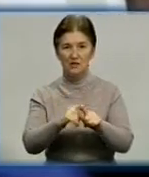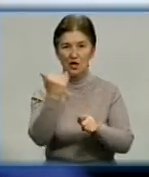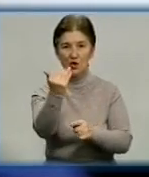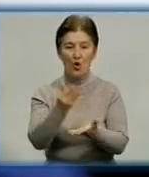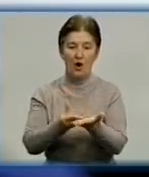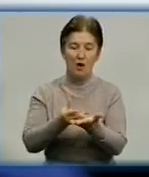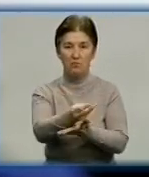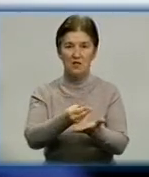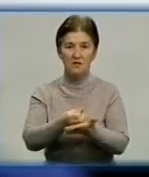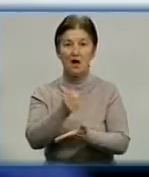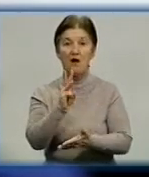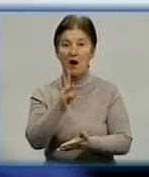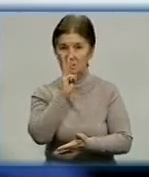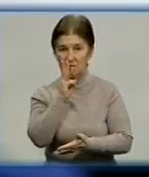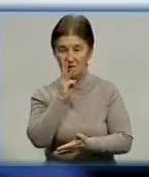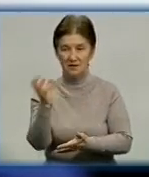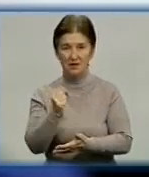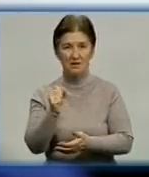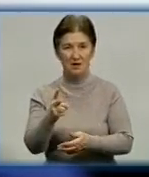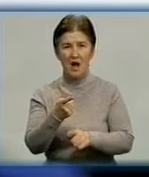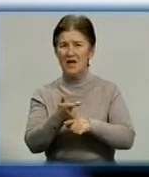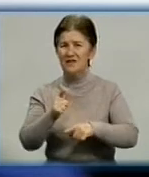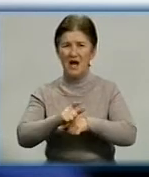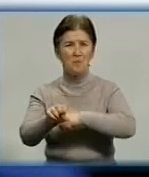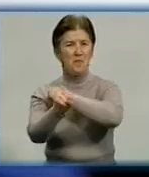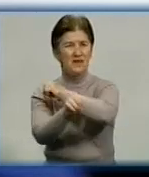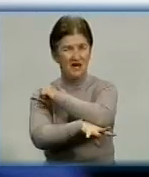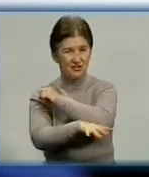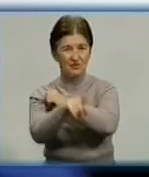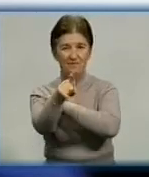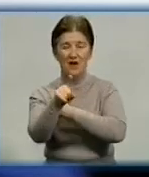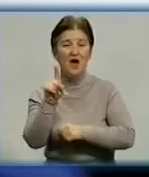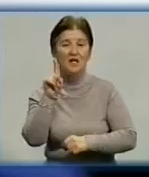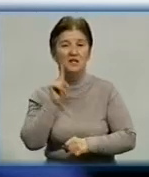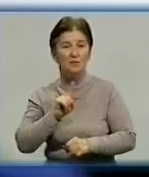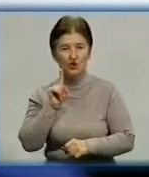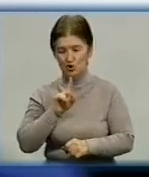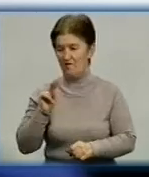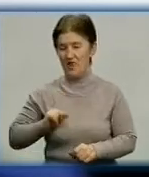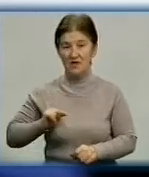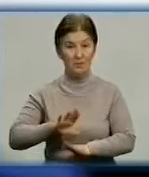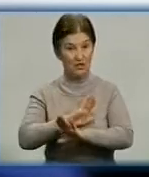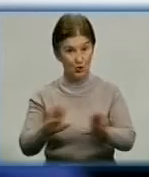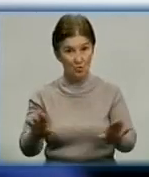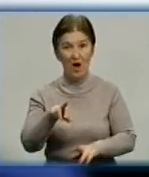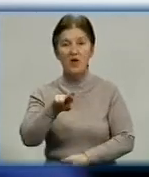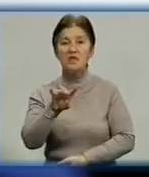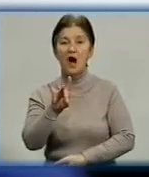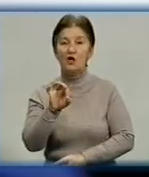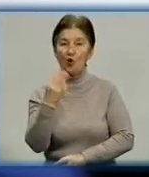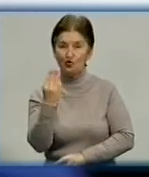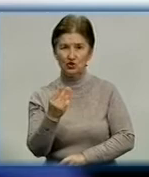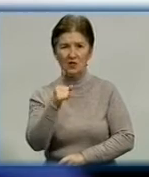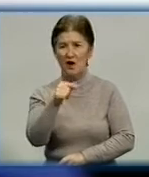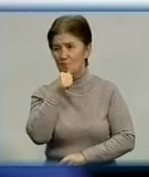як керівника ВИО «Батьківщина». Ну, а найбіднішим виявився лідер правого сектору, тимчасово не працюючий Дмитро Ярош. Минулого року він не мав